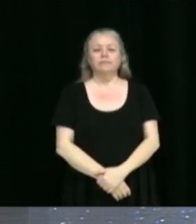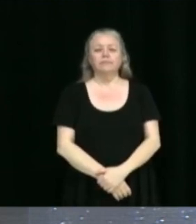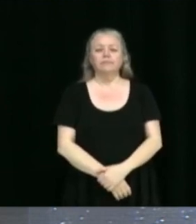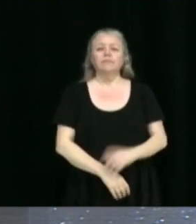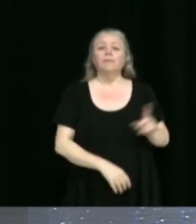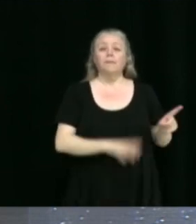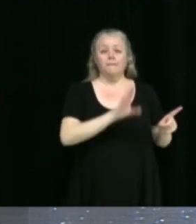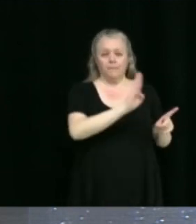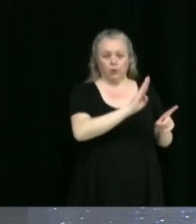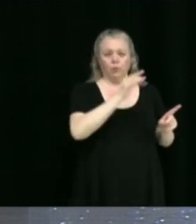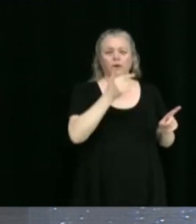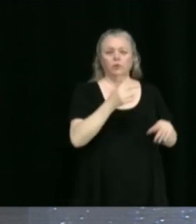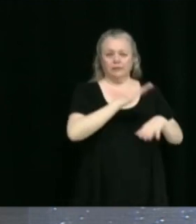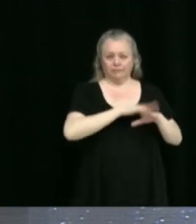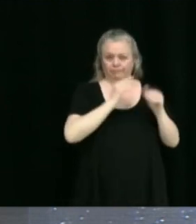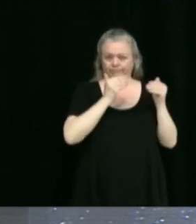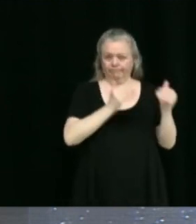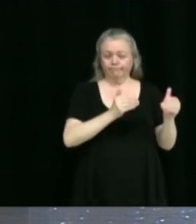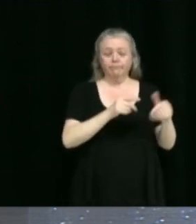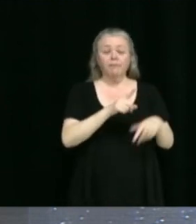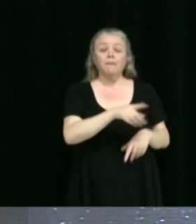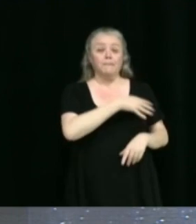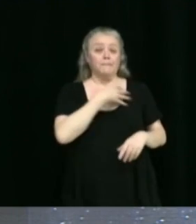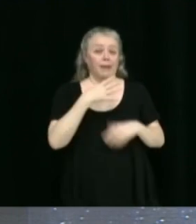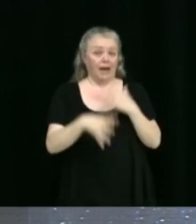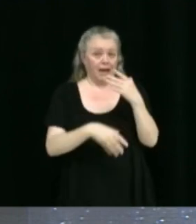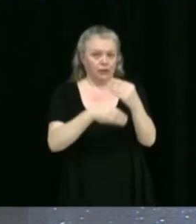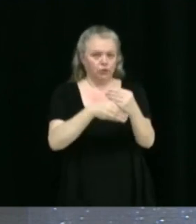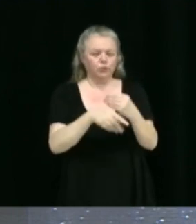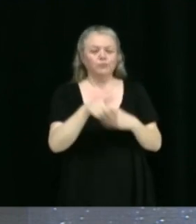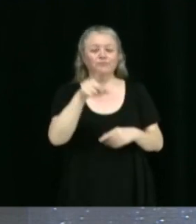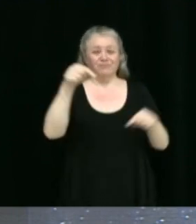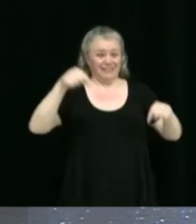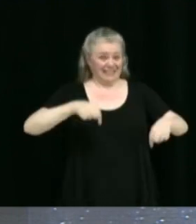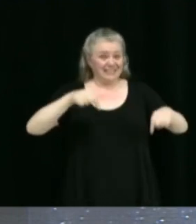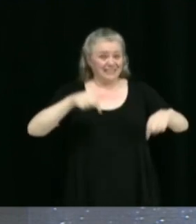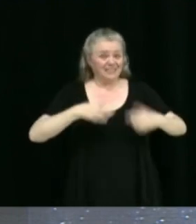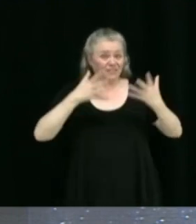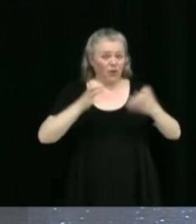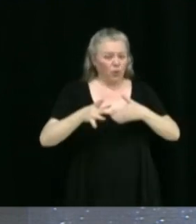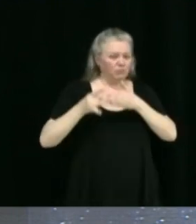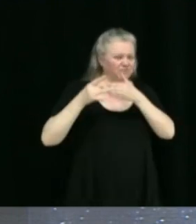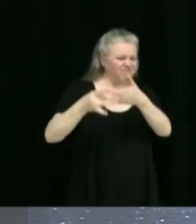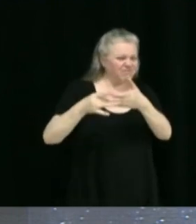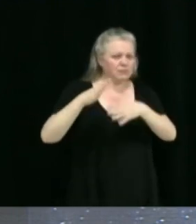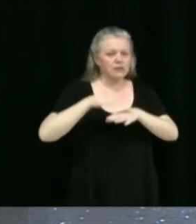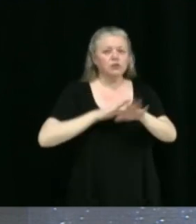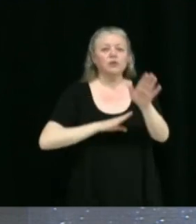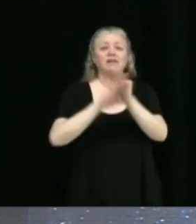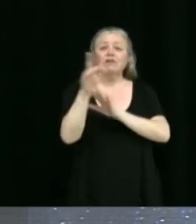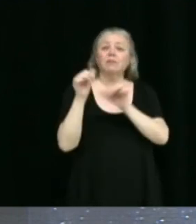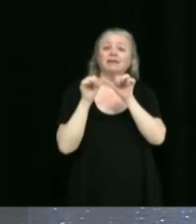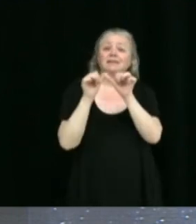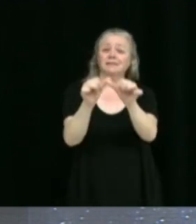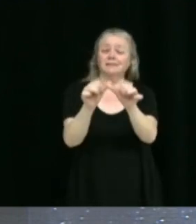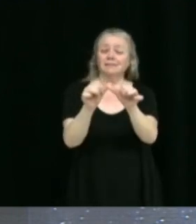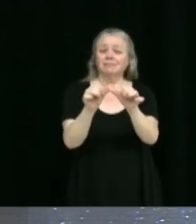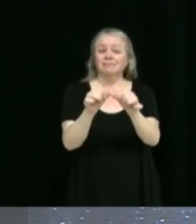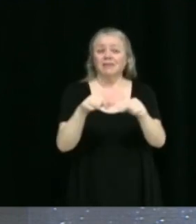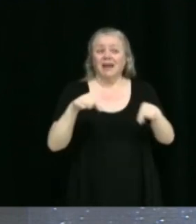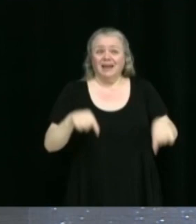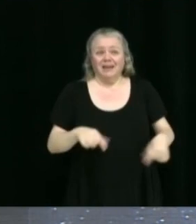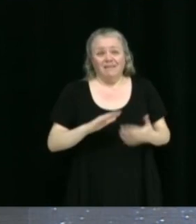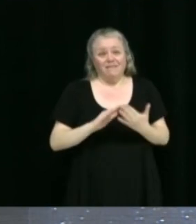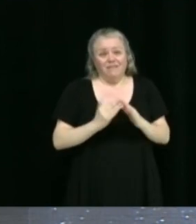beaucoup, Benoît Gauthier. Comme on le dit souvent, pour être un leader au niveau du développement durable, bien entendu, la municipalité doit